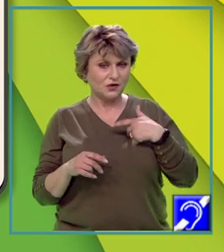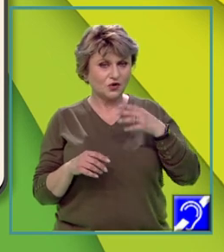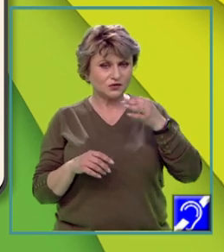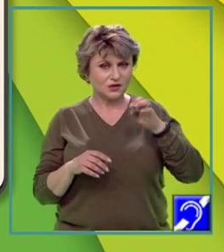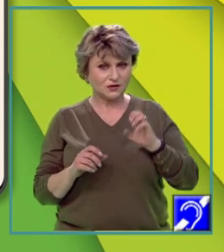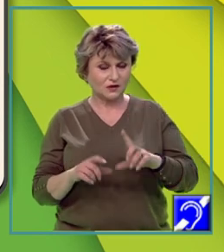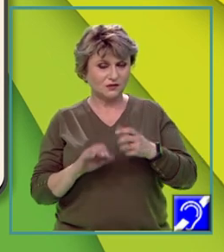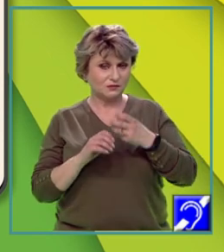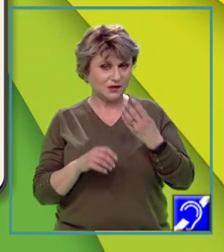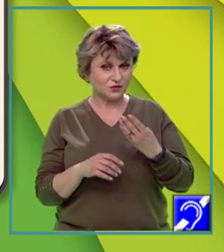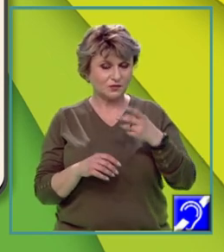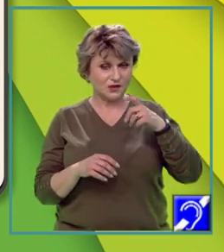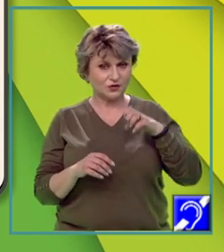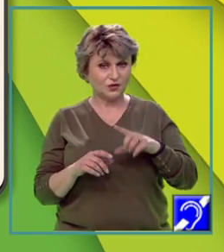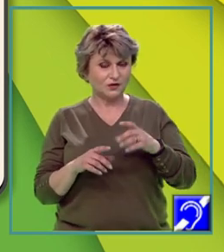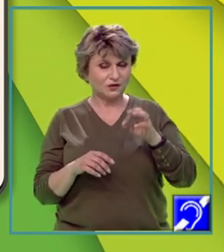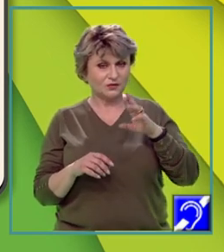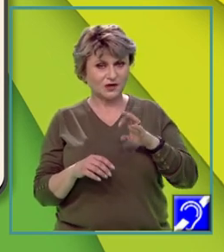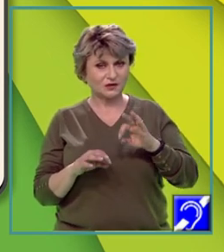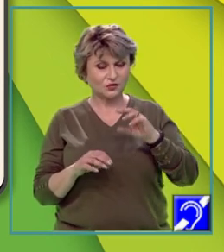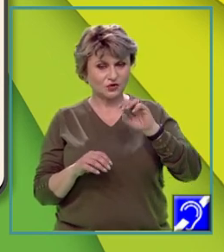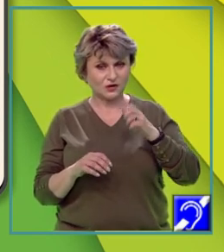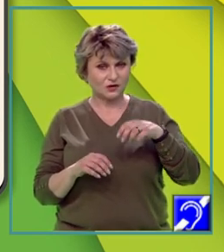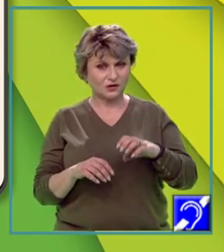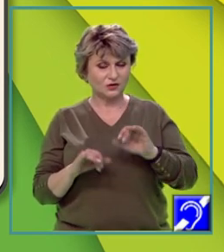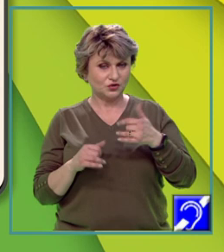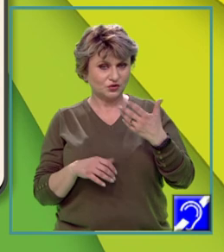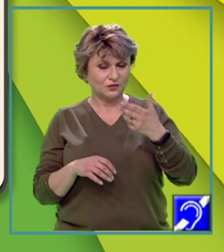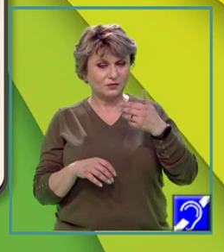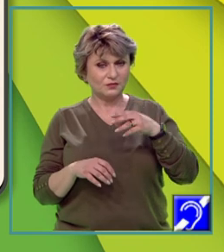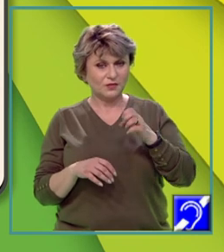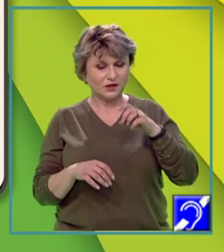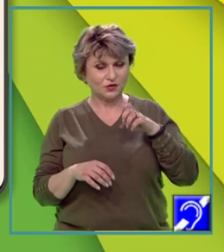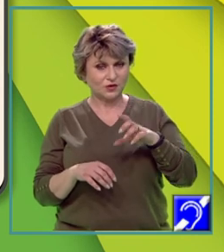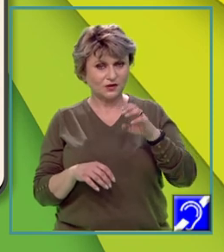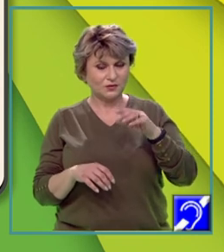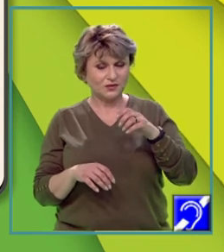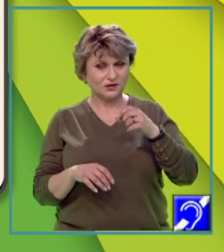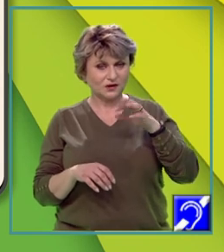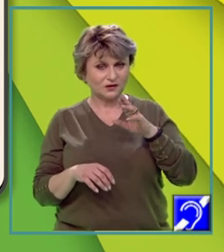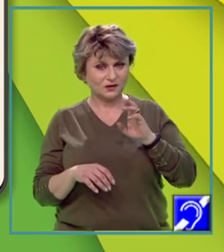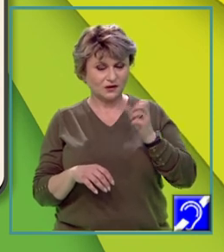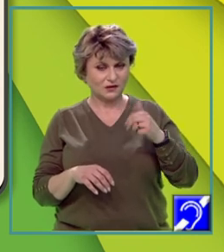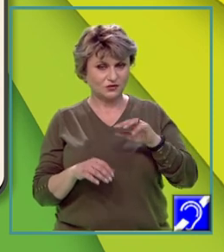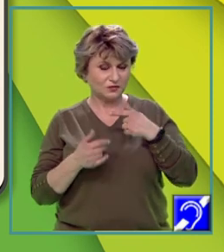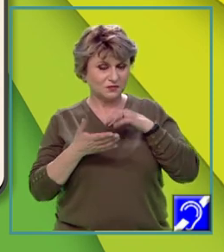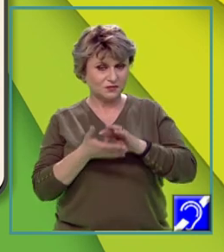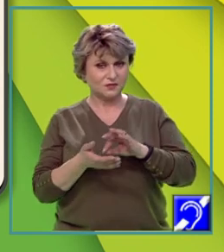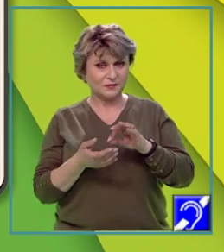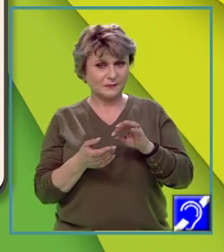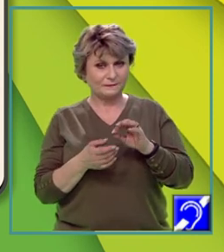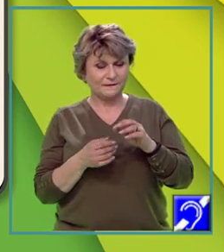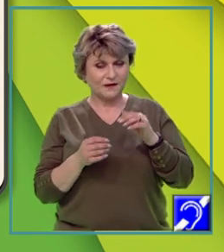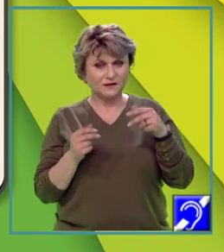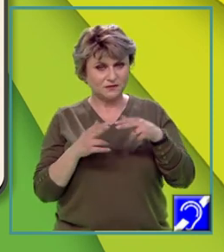4. Mediul temperat oceanic, 5. Mediul mediteranean, 6. Mediul montan. Precizați un tip de peisaj